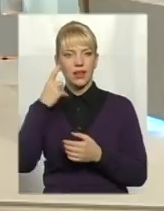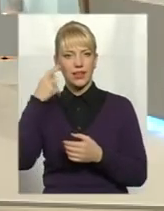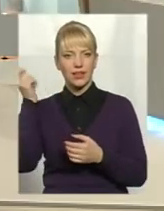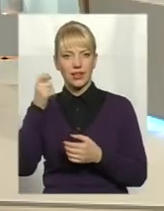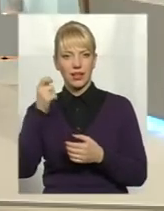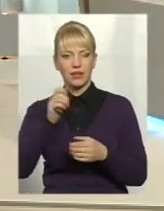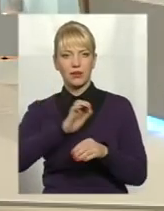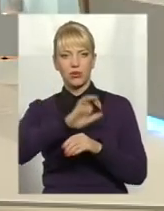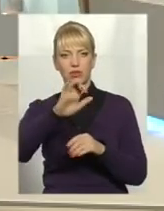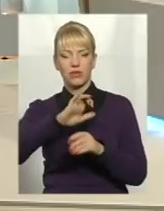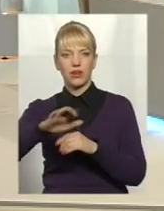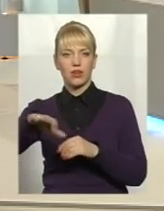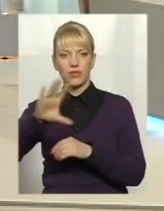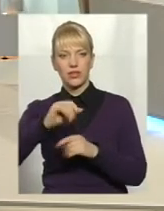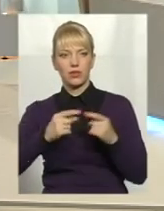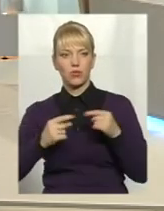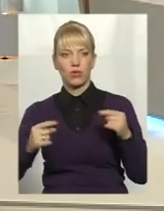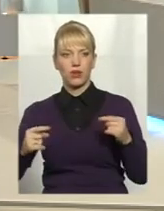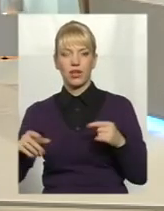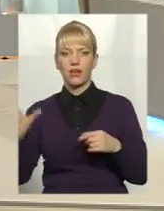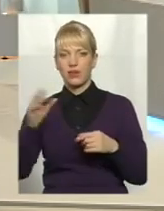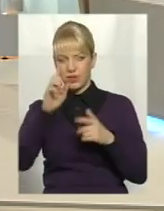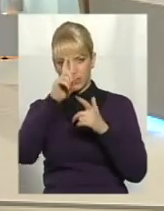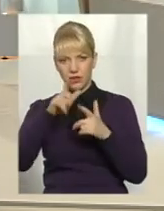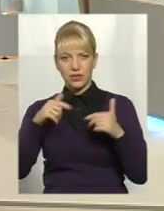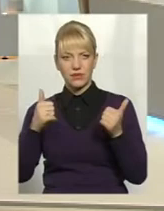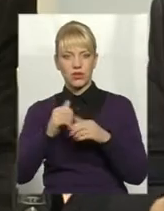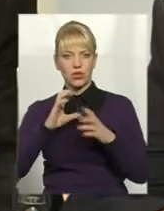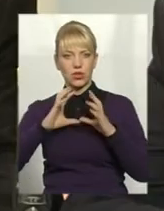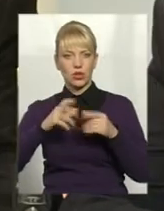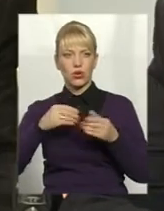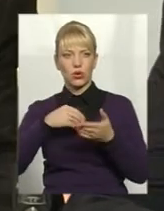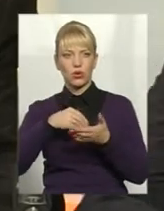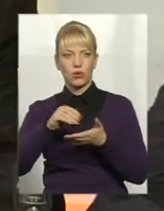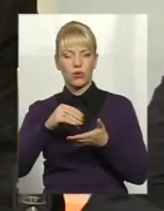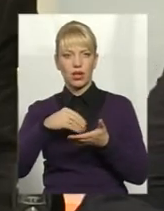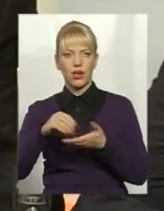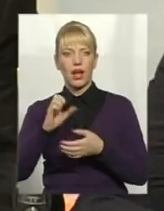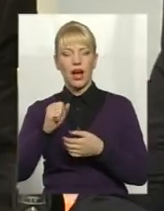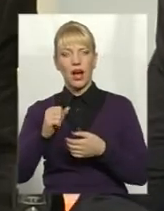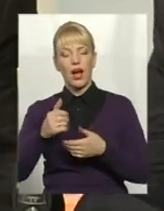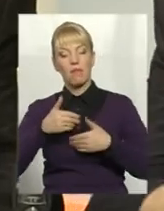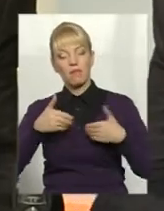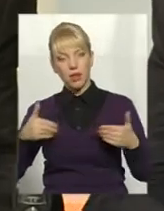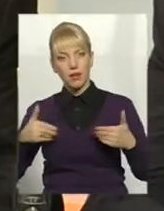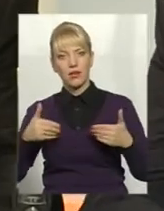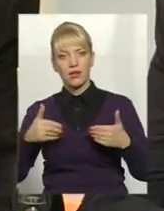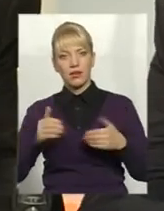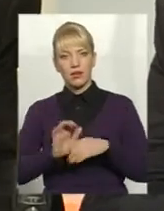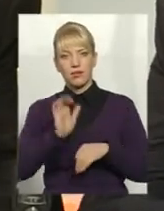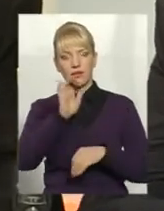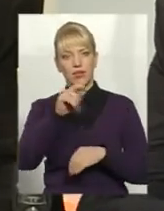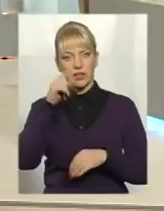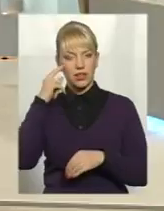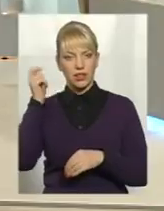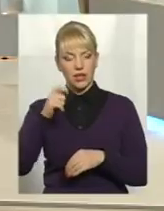поставляє товари. Всі країни світу купують, а ми їм поставляємо. Я думаю, що це... І тут було